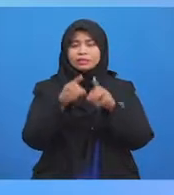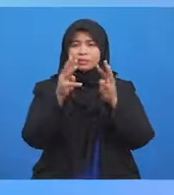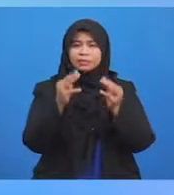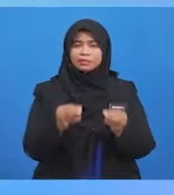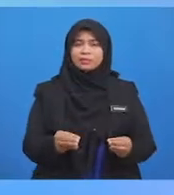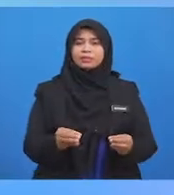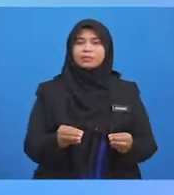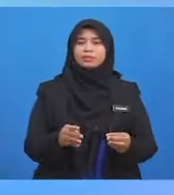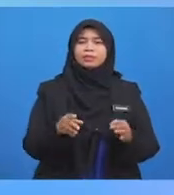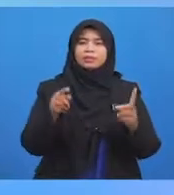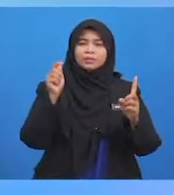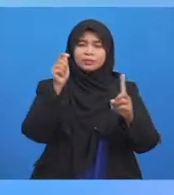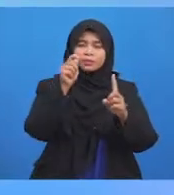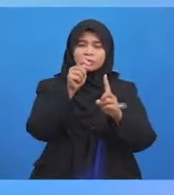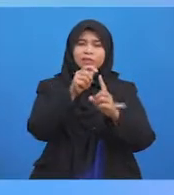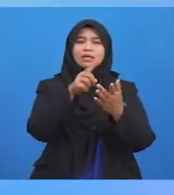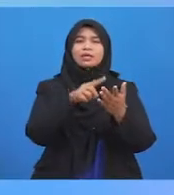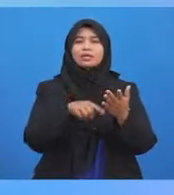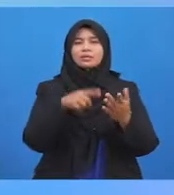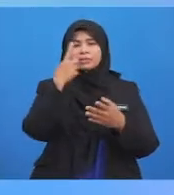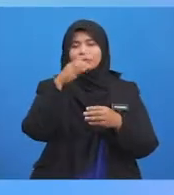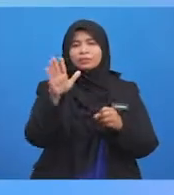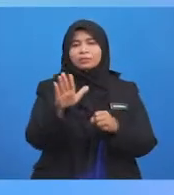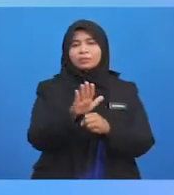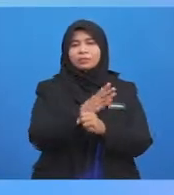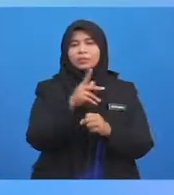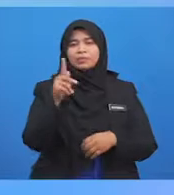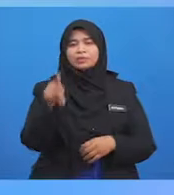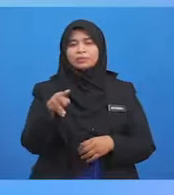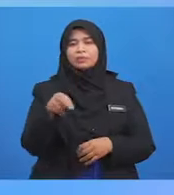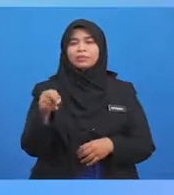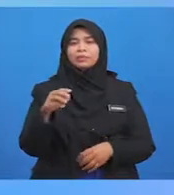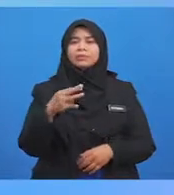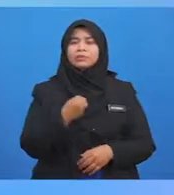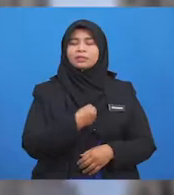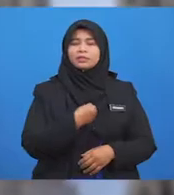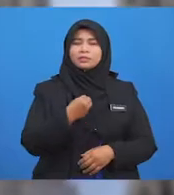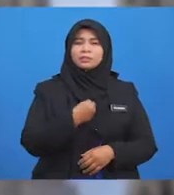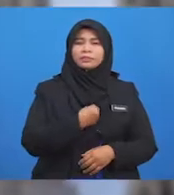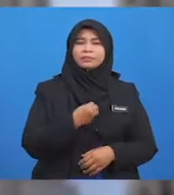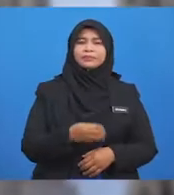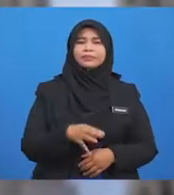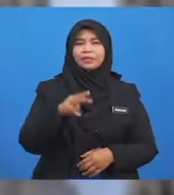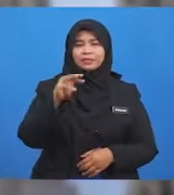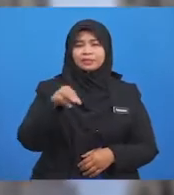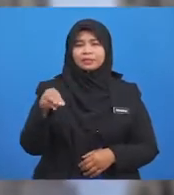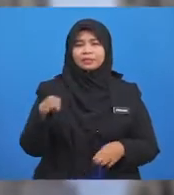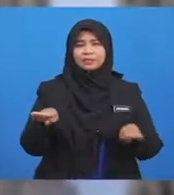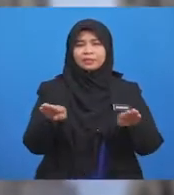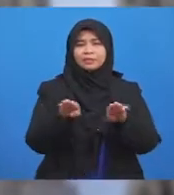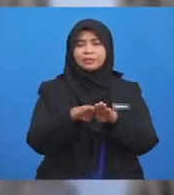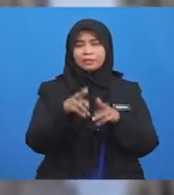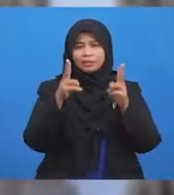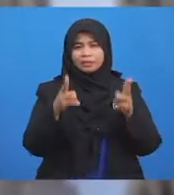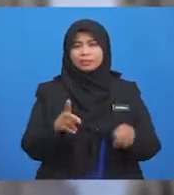Tujuan apa? Kenapa? Untuk memenuhi keperluan masing-masing Murid-murid, sebagai umat